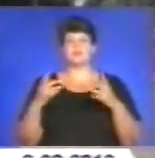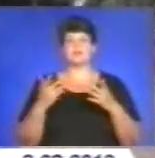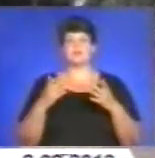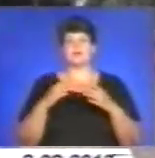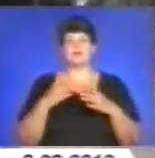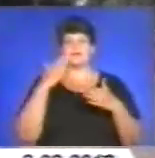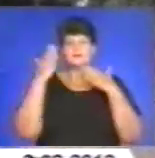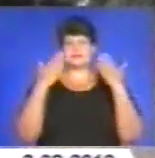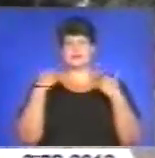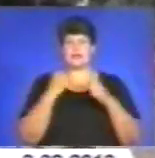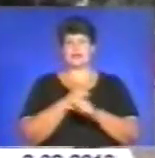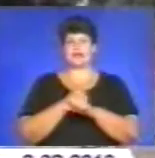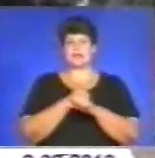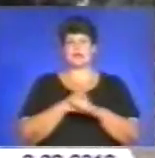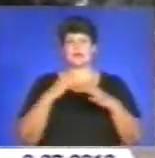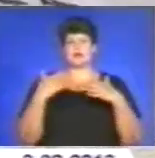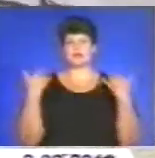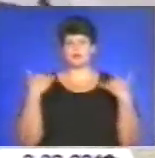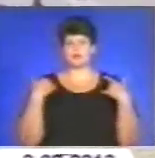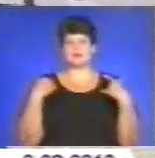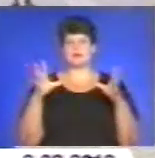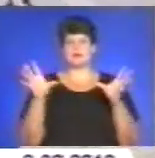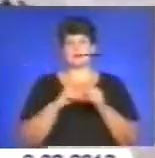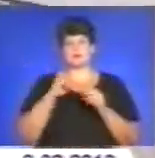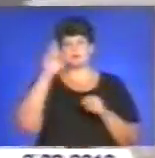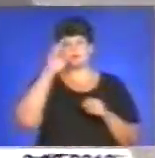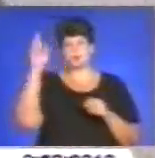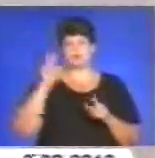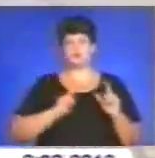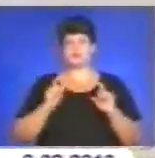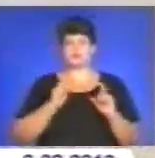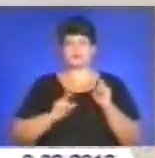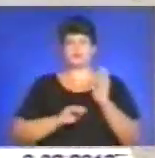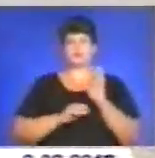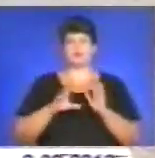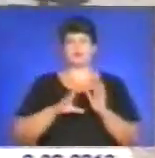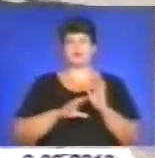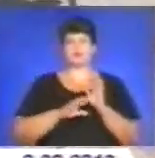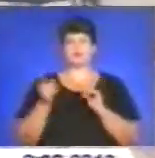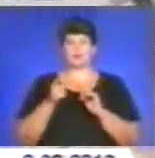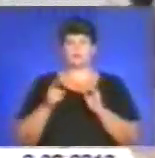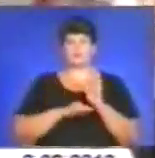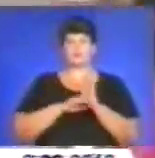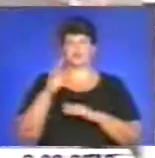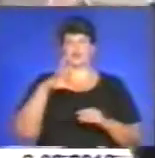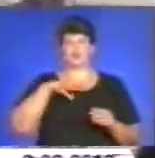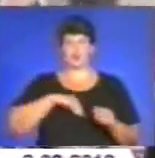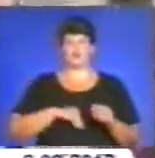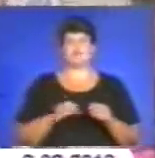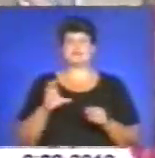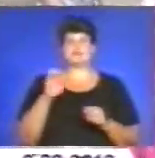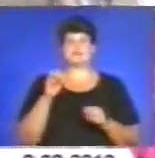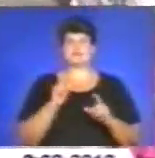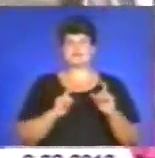Його організатори – священики архикатедрального собору, студенти Тернопільської вищої духовної семінарії. Упродовж 10 днів